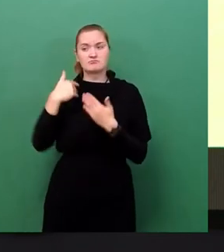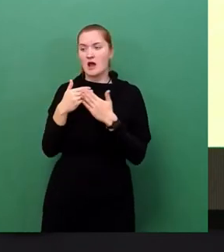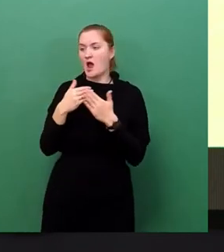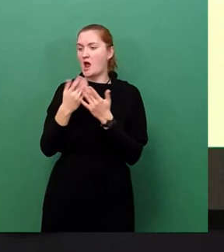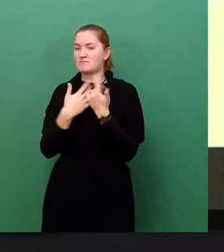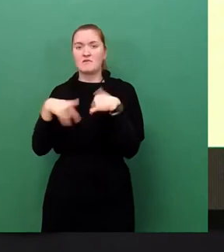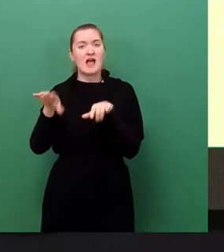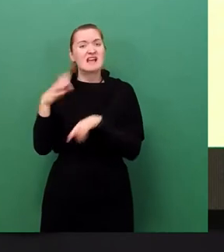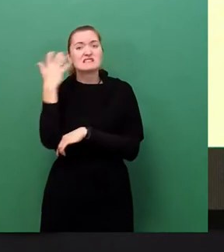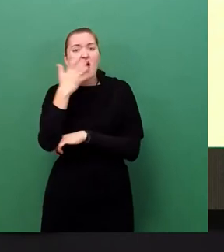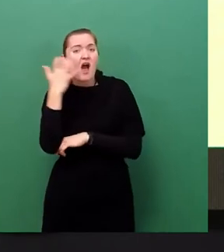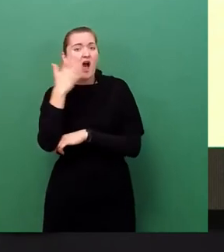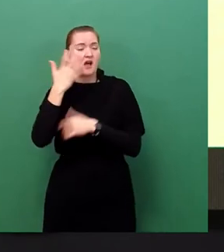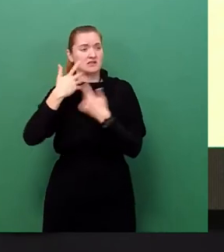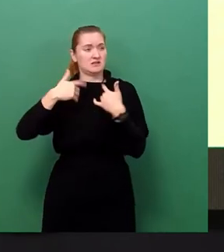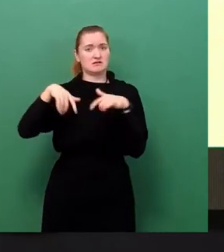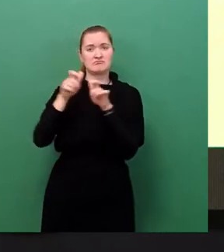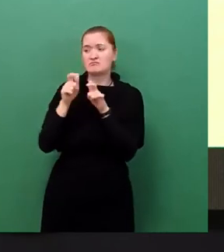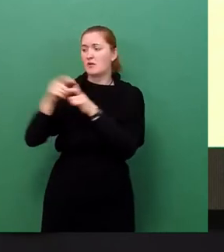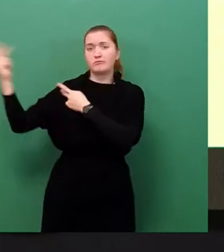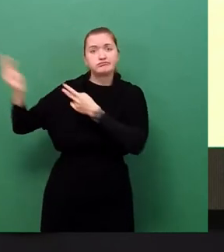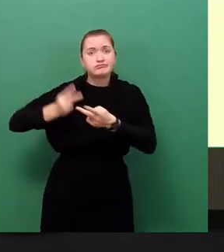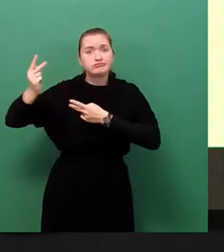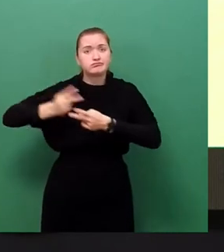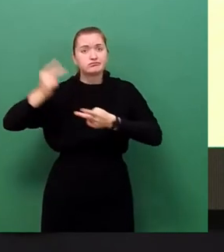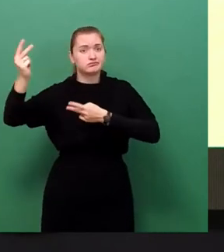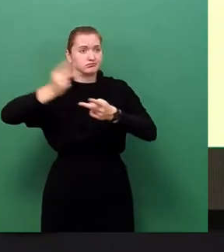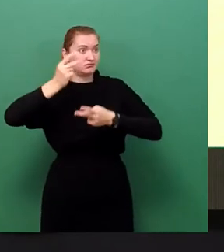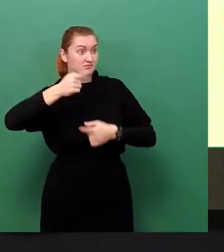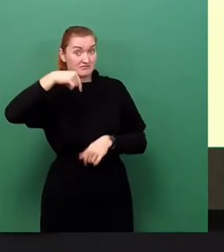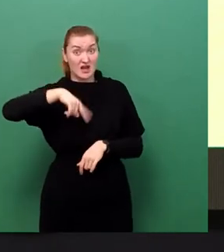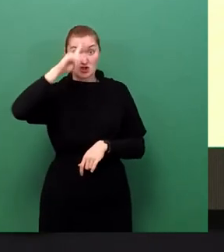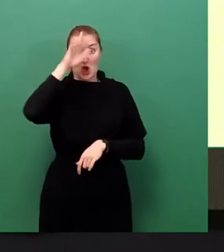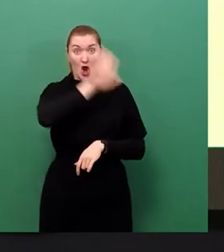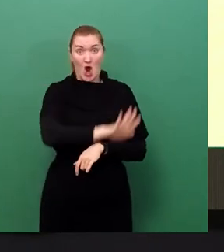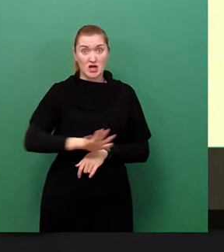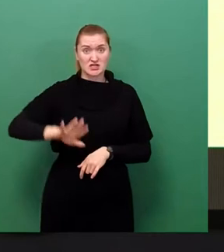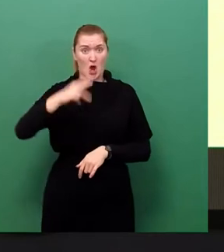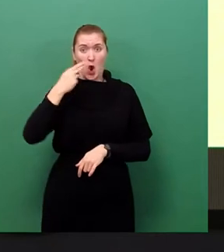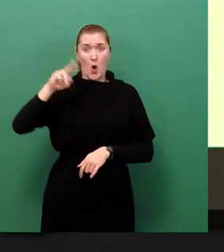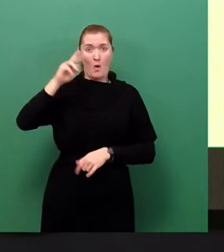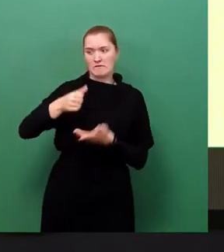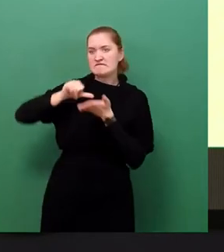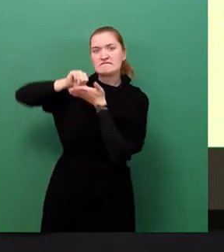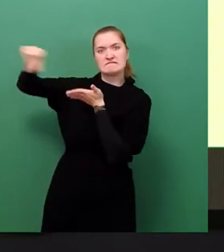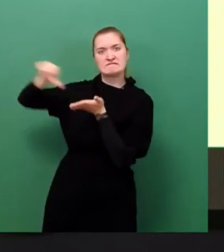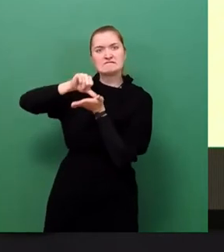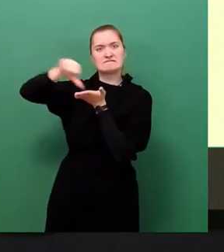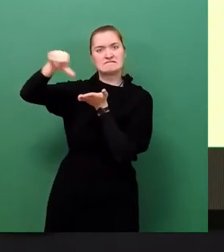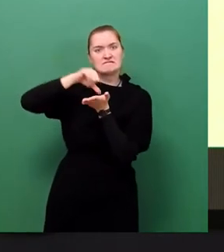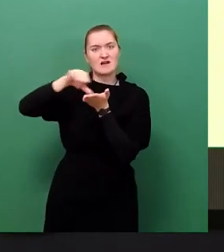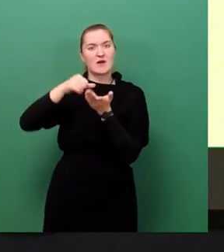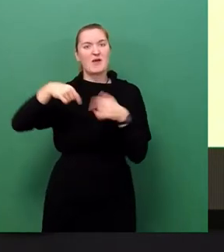Deutschland zu exportieren. Halten Sie es für schlau, dass unser schöner deutscher Euro ausgegeben wird für so tolle Sachen wie Erdöl,